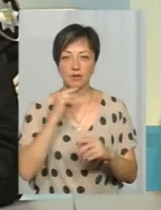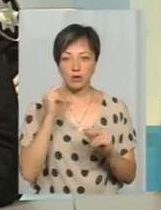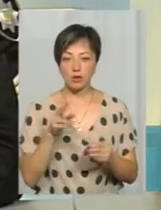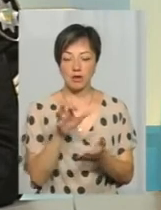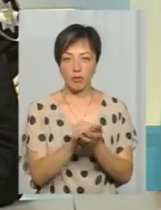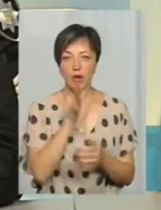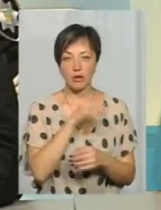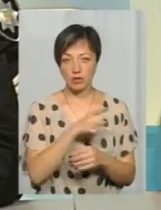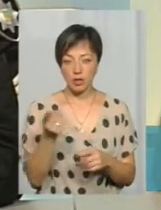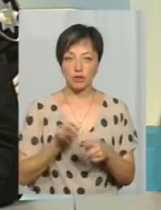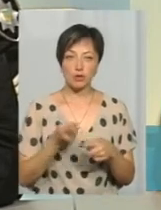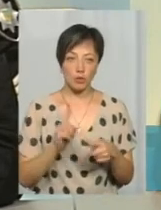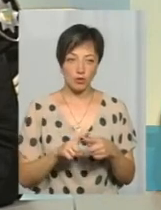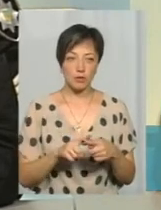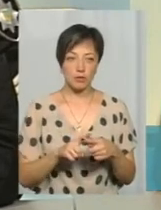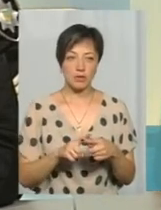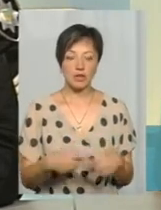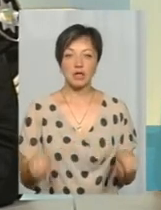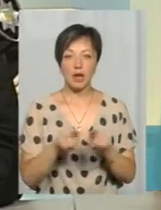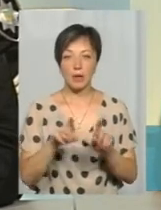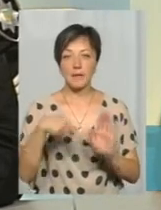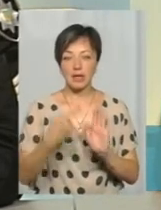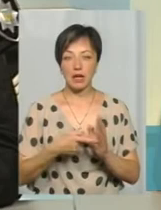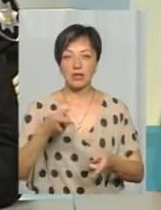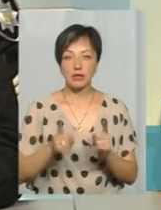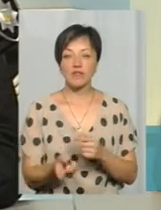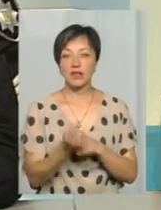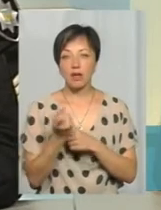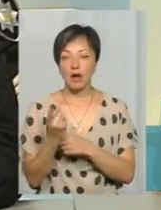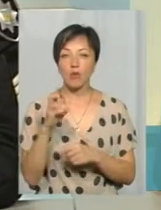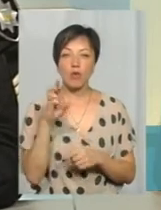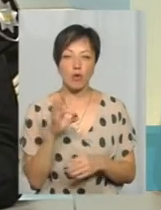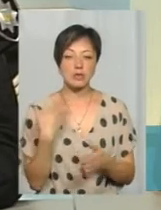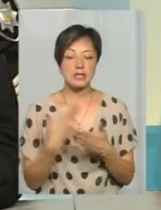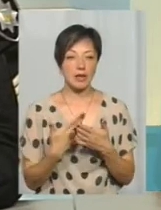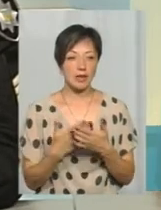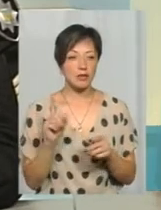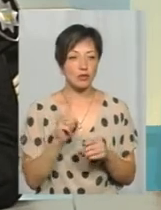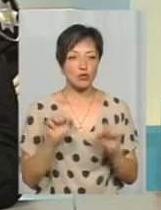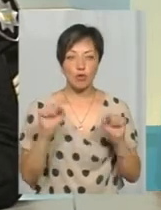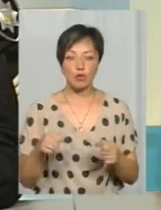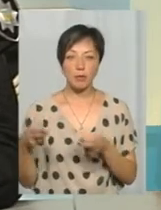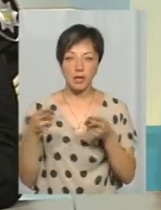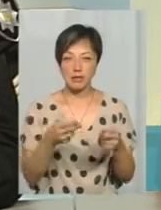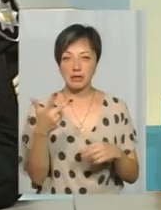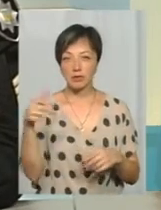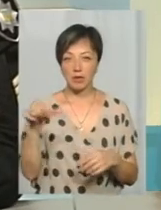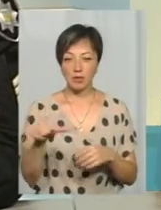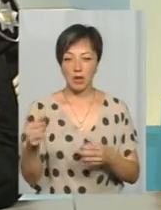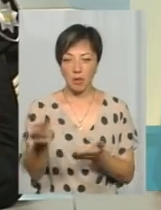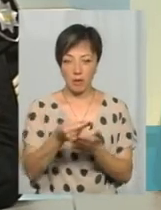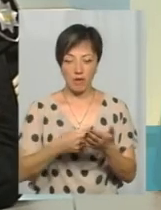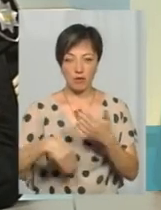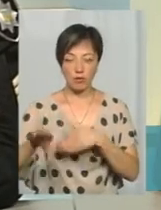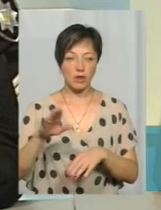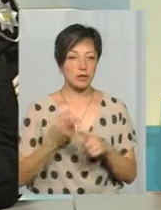проміжок часу. І тому такі питання дійсно виникають, оскільки, здається, що можна приїхати за три хвилини намалювати і